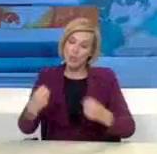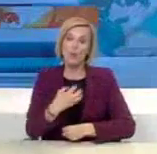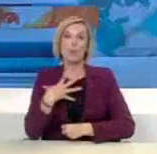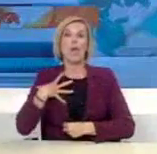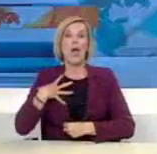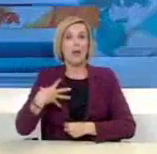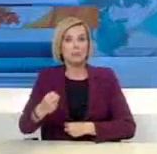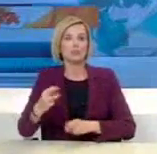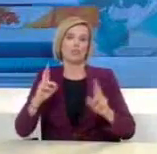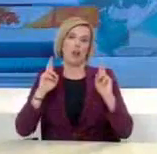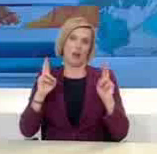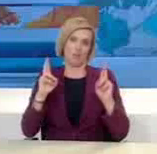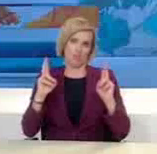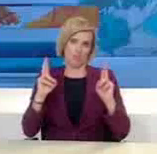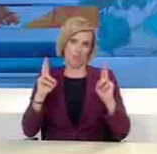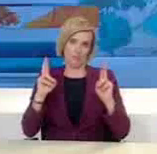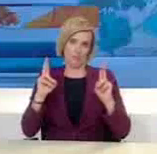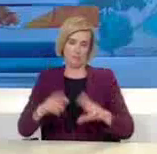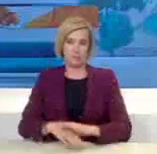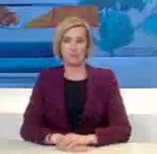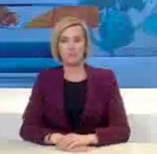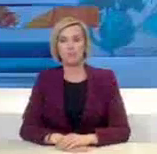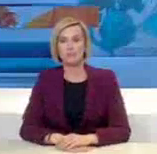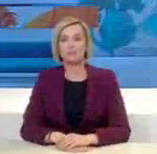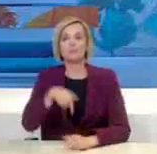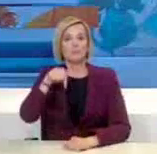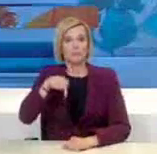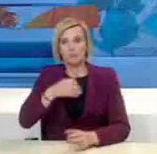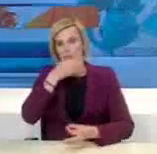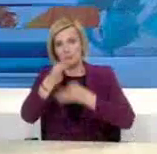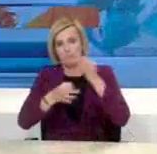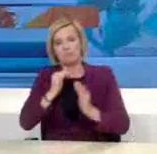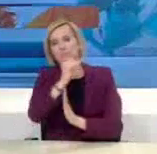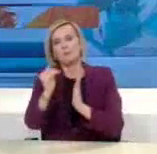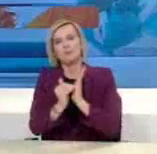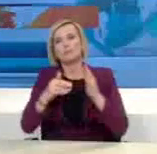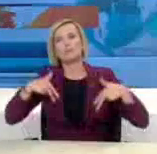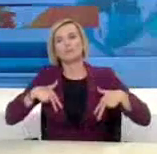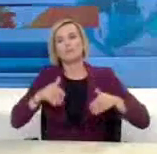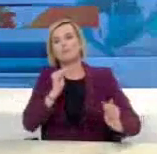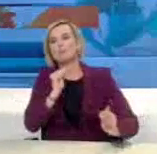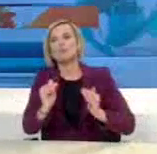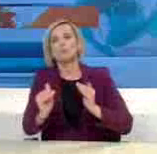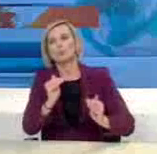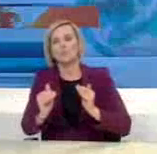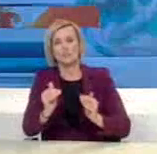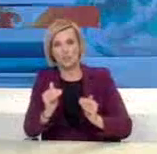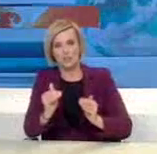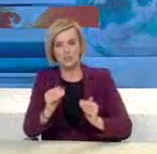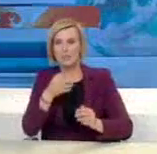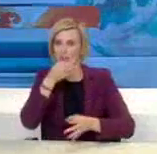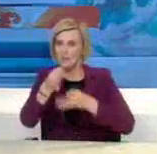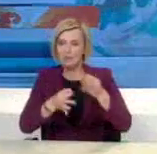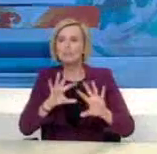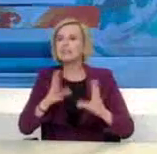Ευχαριστούμε τον Υπουργό και παρακαλώ τον Υφυπουργό Προστασίας του Πολίτη, τον κύριο Οικονόμου, να αναφερθεί στο πηγησιακό σχέδιο της Ελληνικής